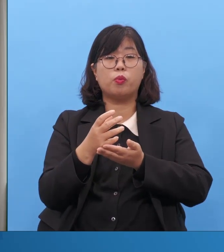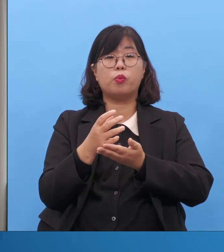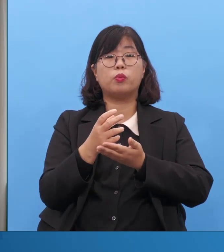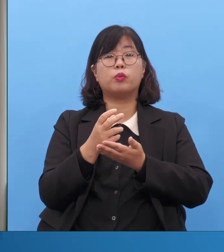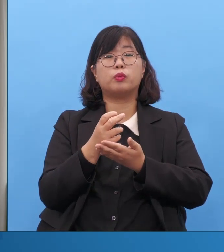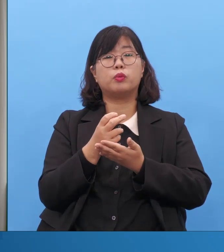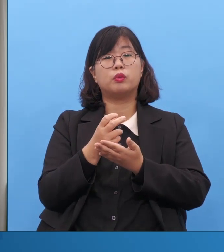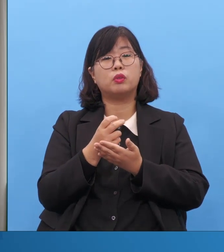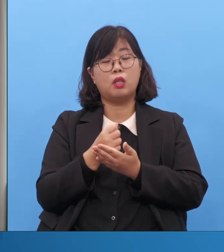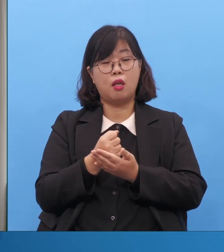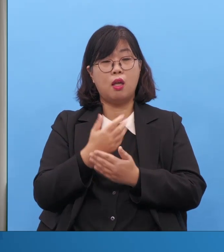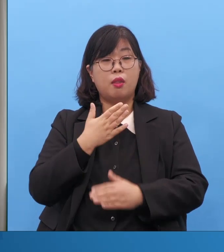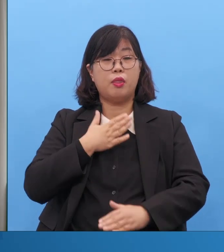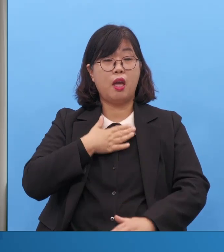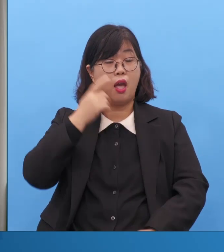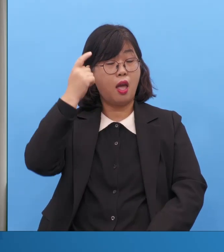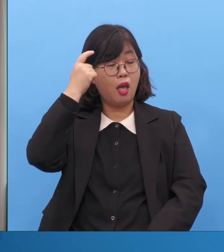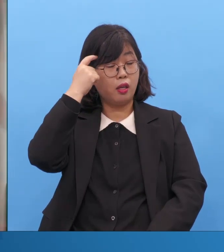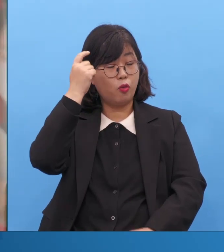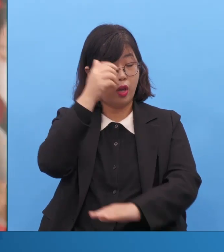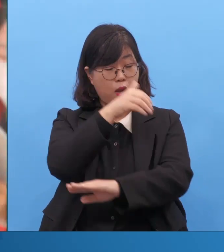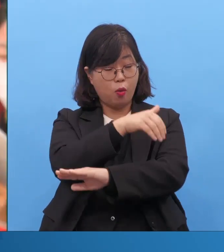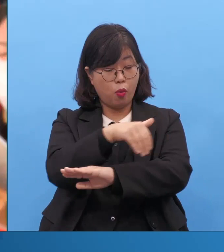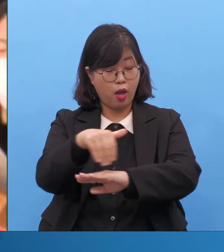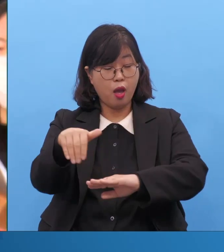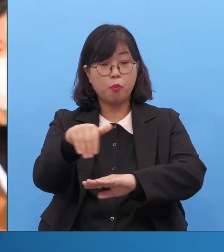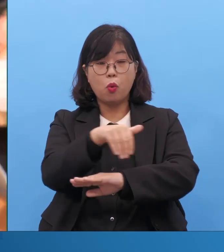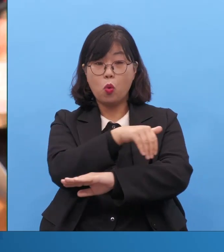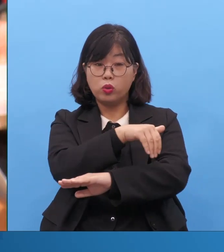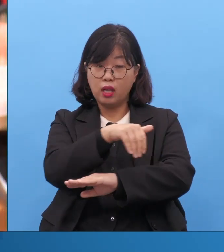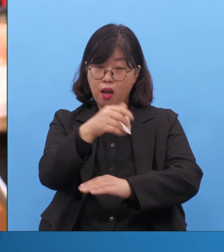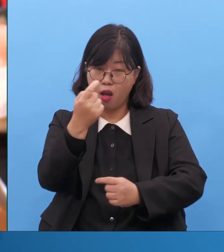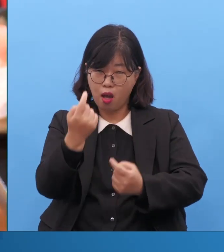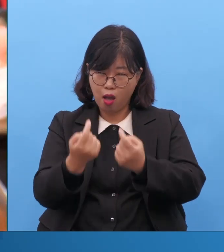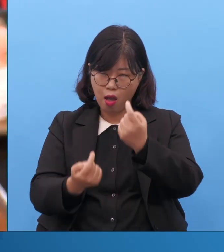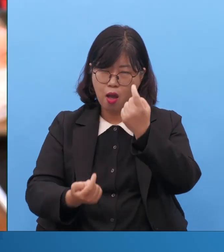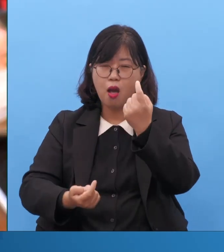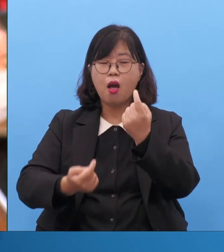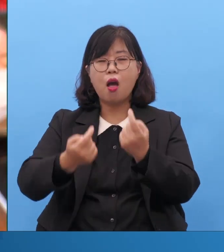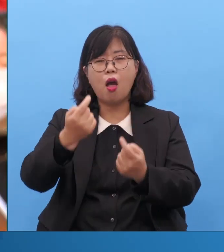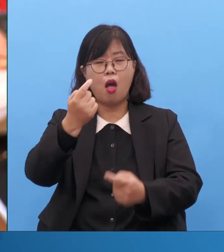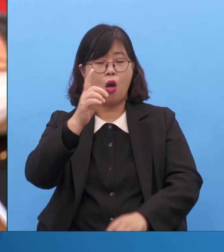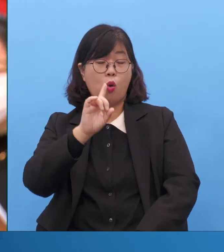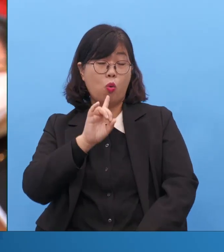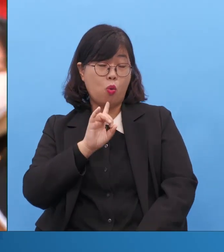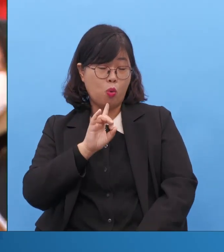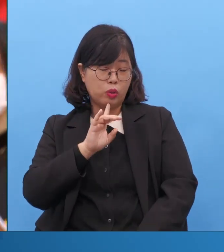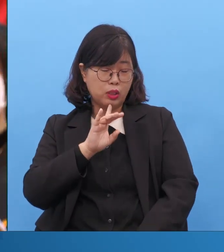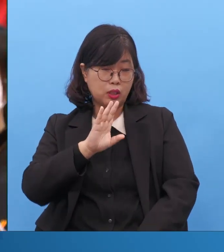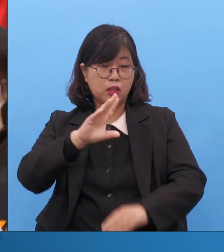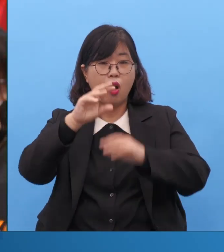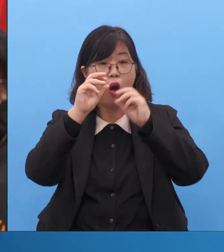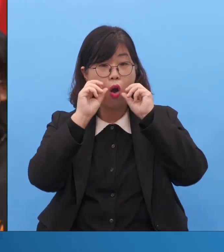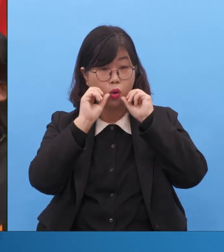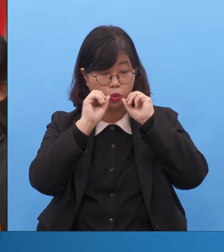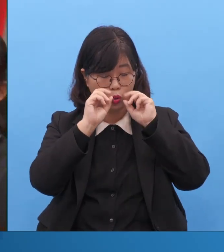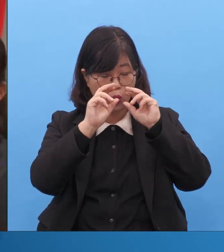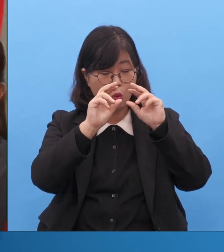내 계획으로 우리